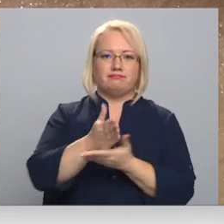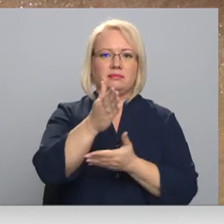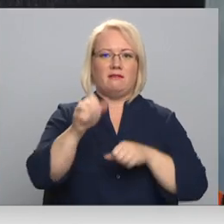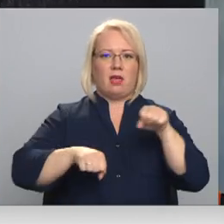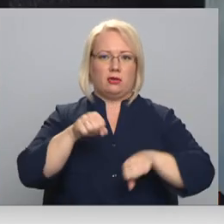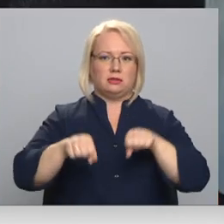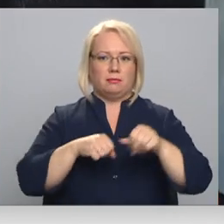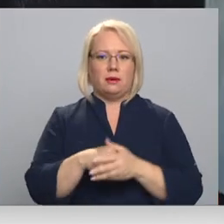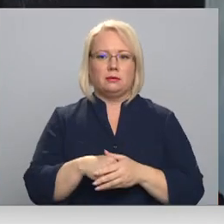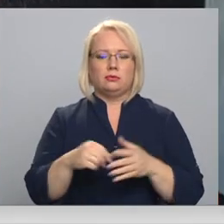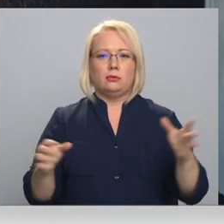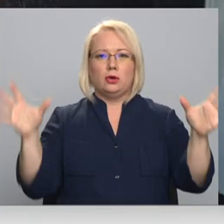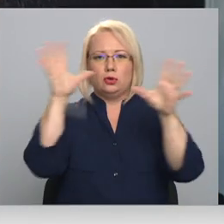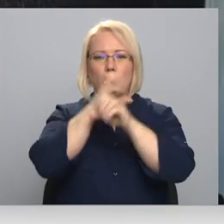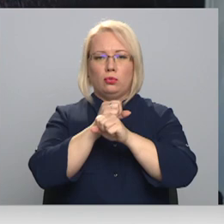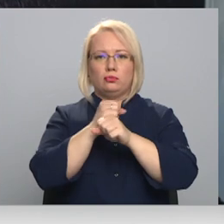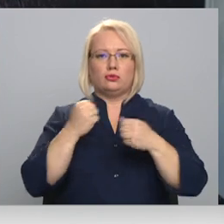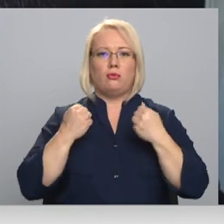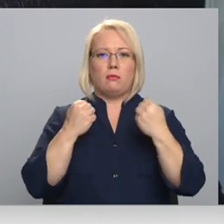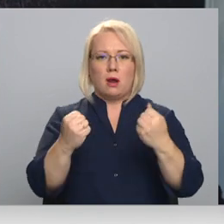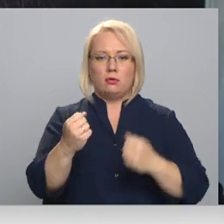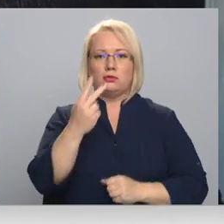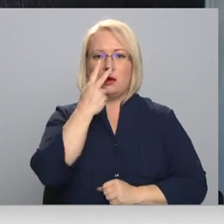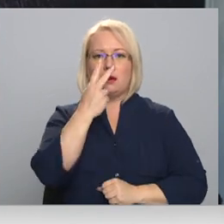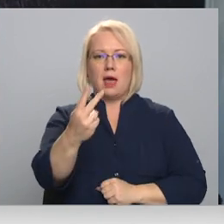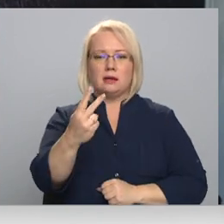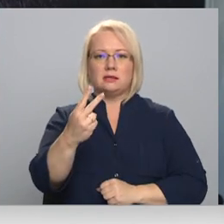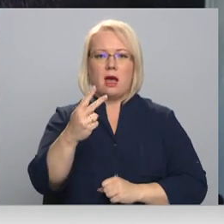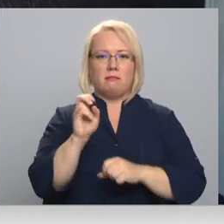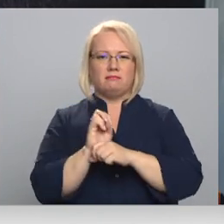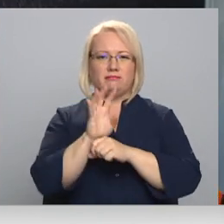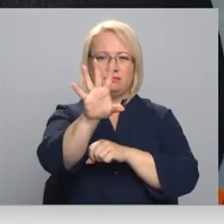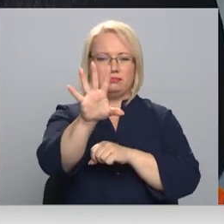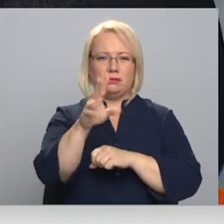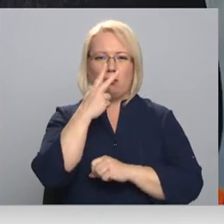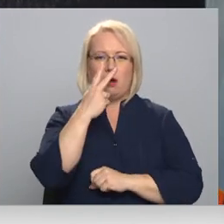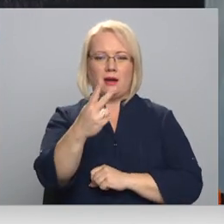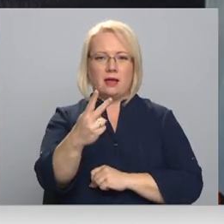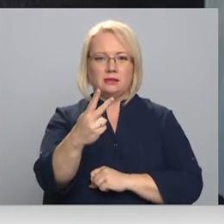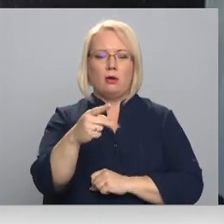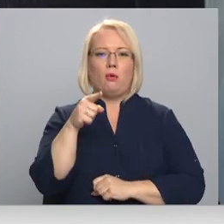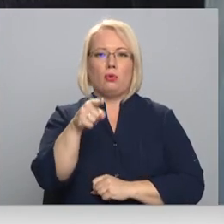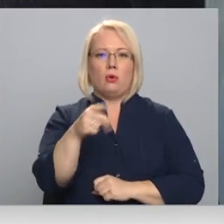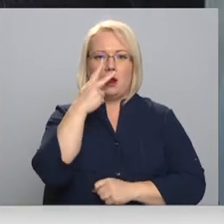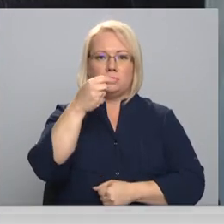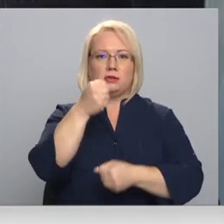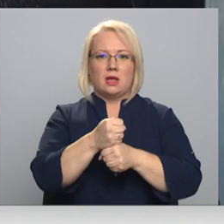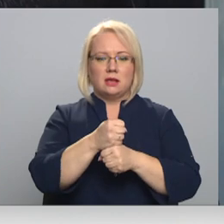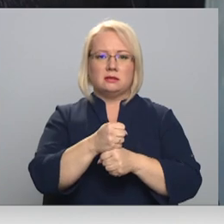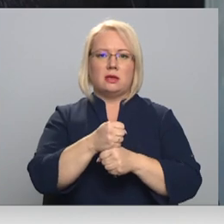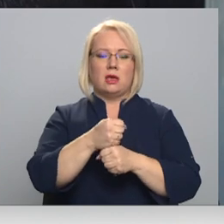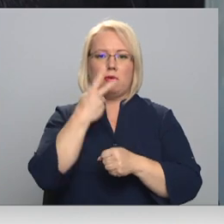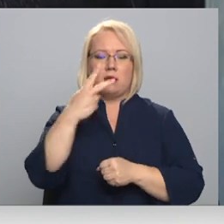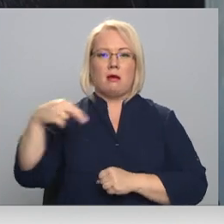Tumsā braucot, mēs redzam tikai kvadrāti, ko izgājas no prožektoras. Tur stācijā vairāk, gāja